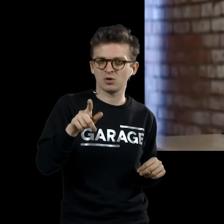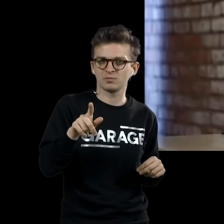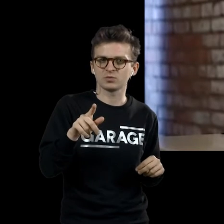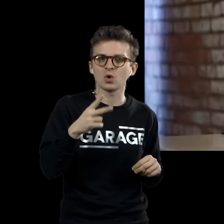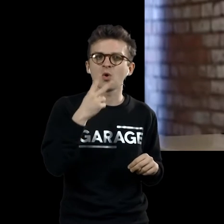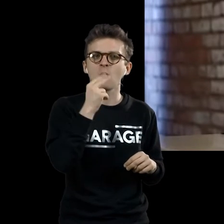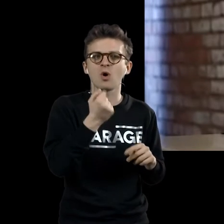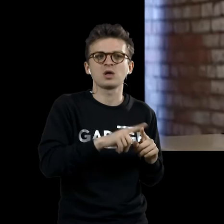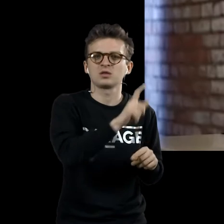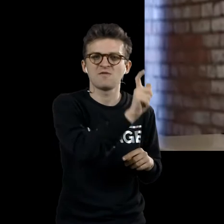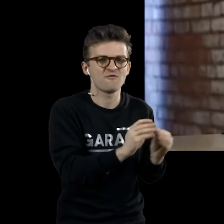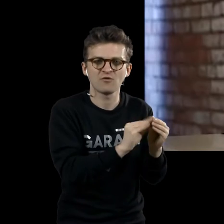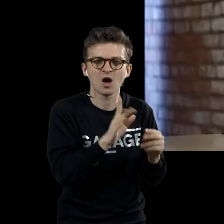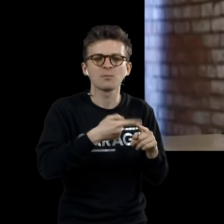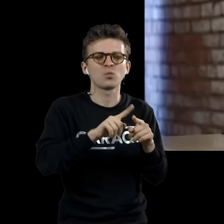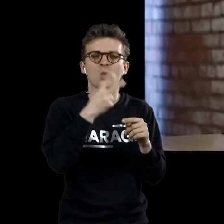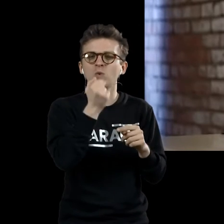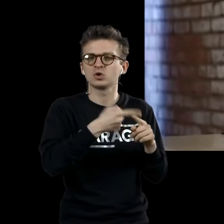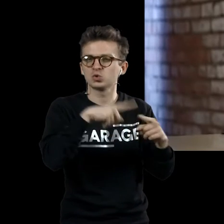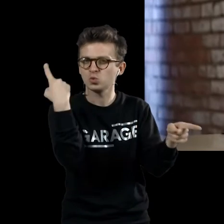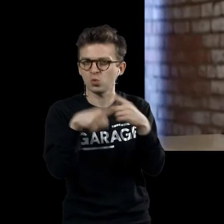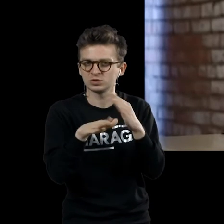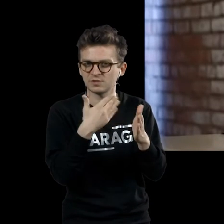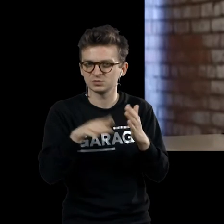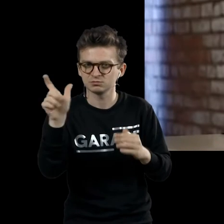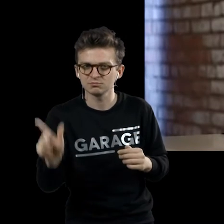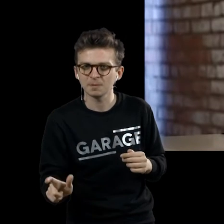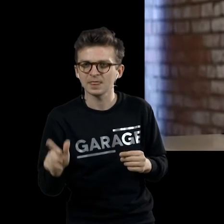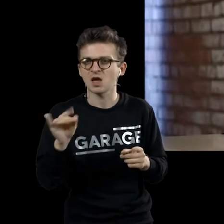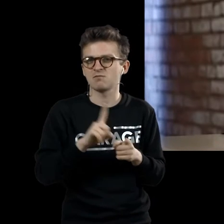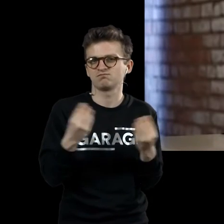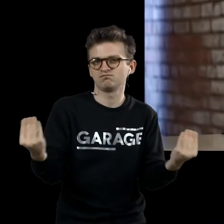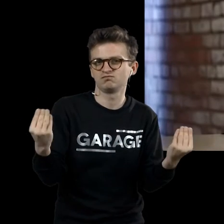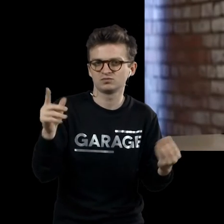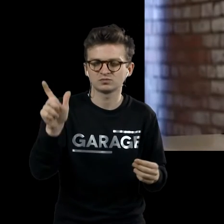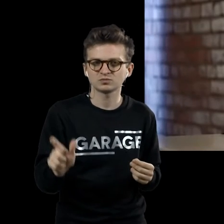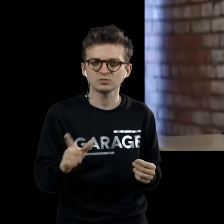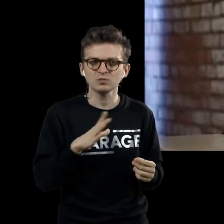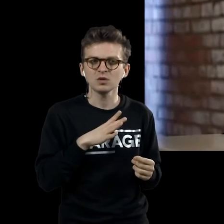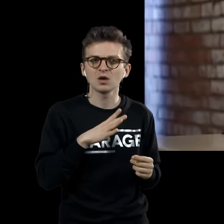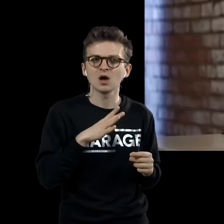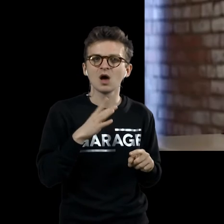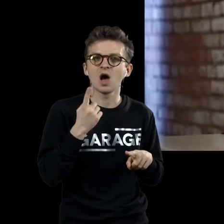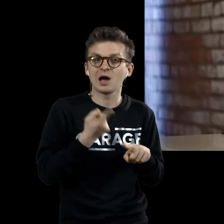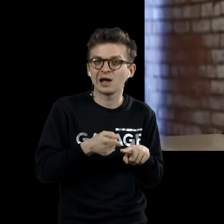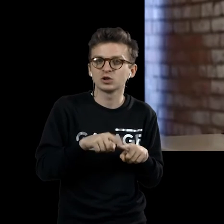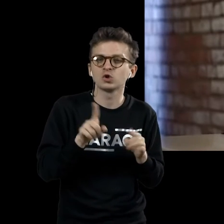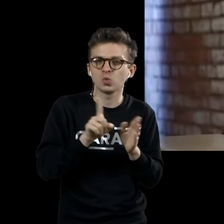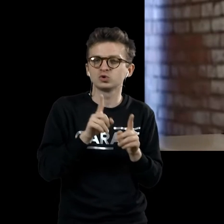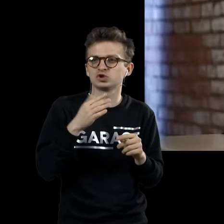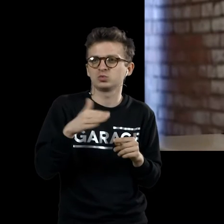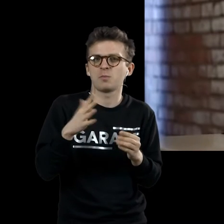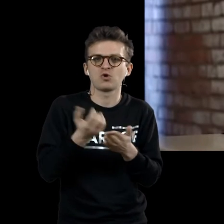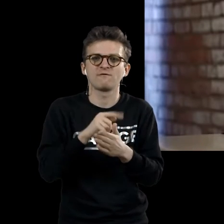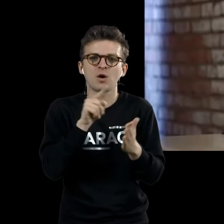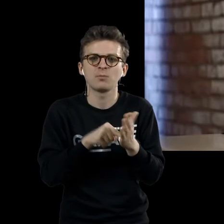был совершенно придуманный персонаж и персонаж совершенно гротескный, что само по себе тоже ставит вопрос о том,